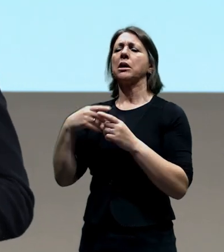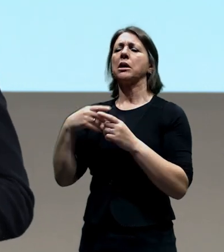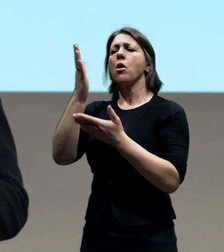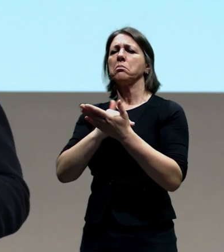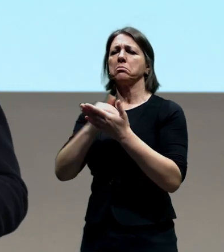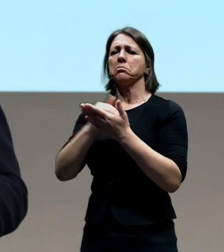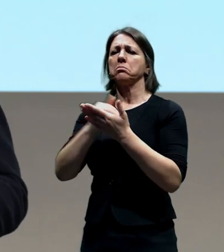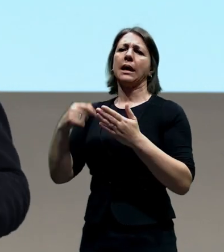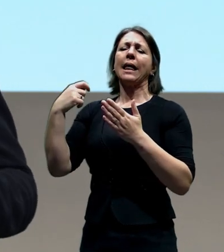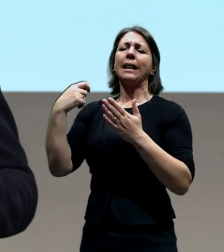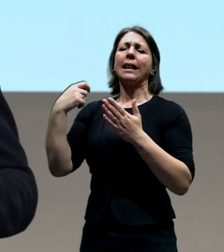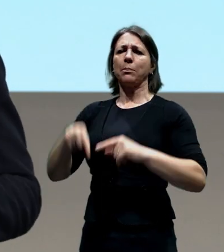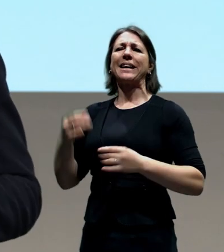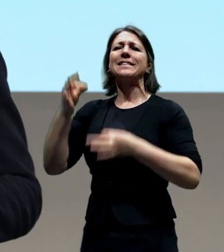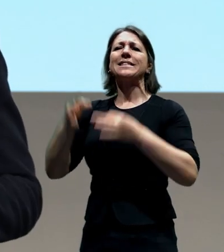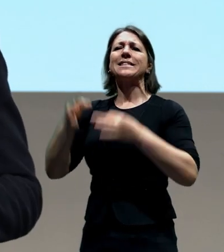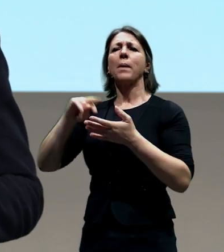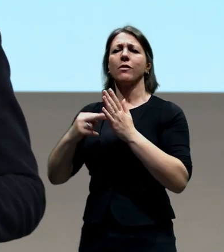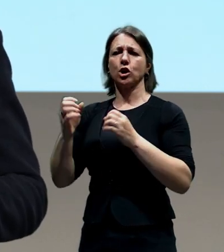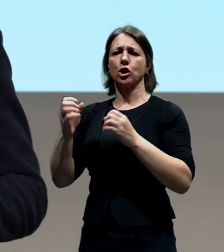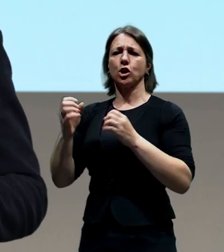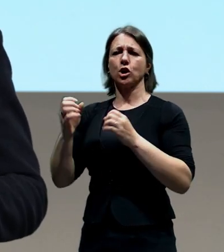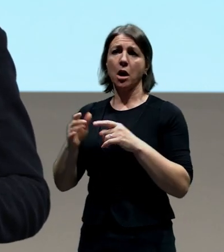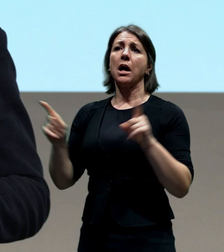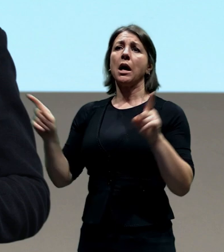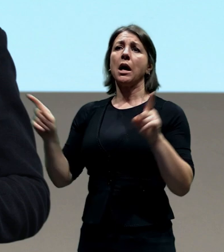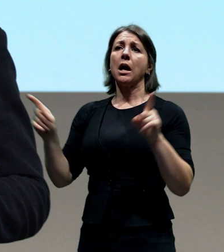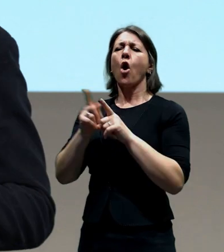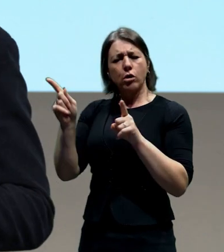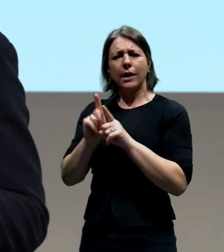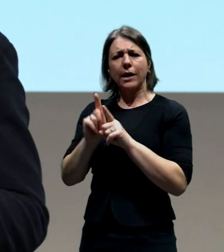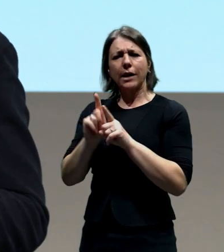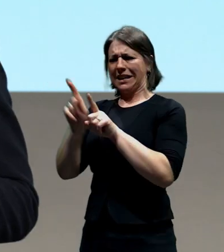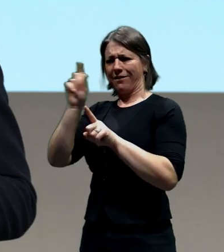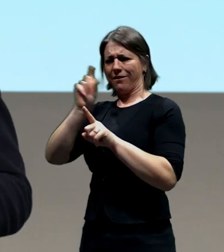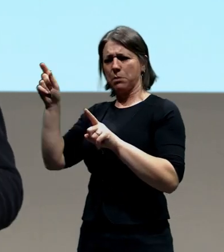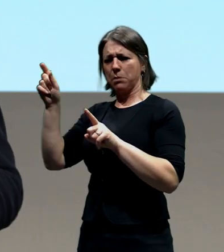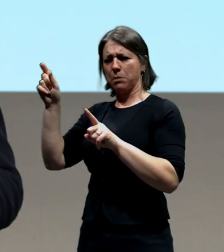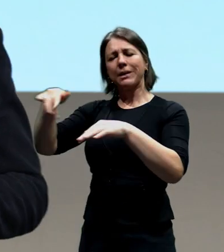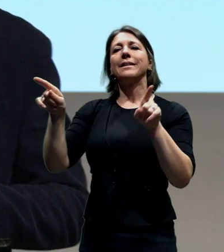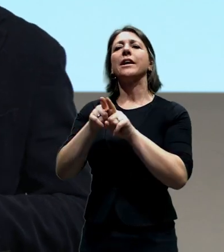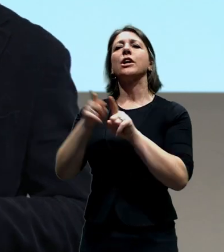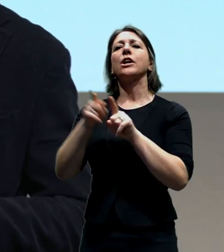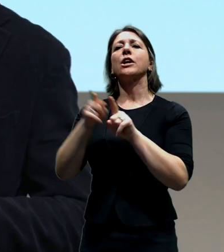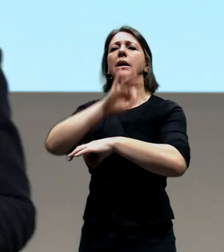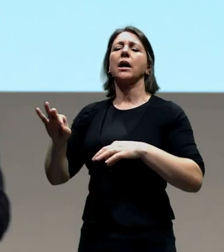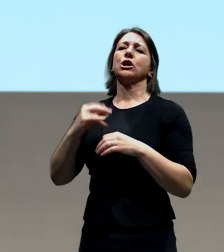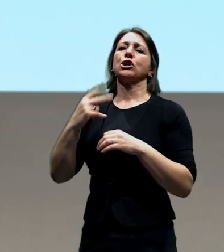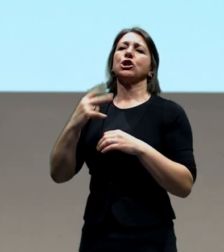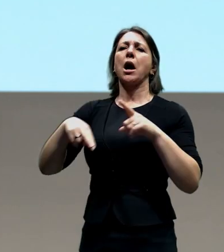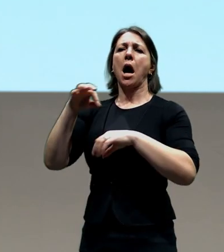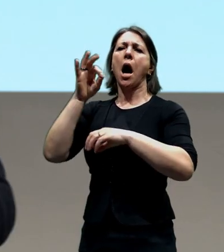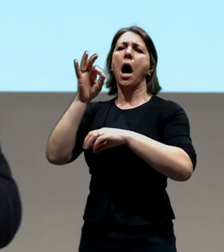Institutu plánování a rozvoje. Máme tady Karla Vazekas, také z firmy 4Roads a architekta Jaroslava Zimus D3A ateliéru.